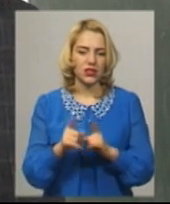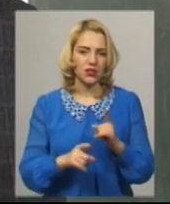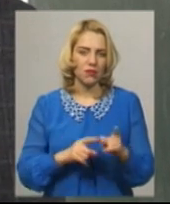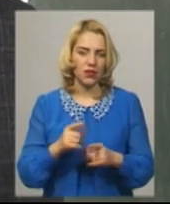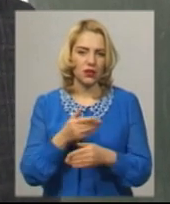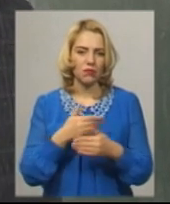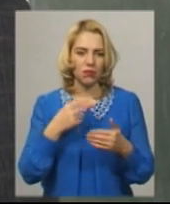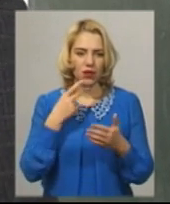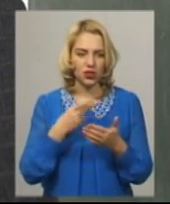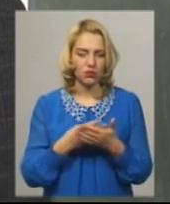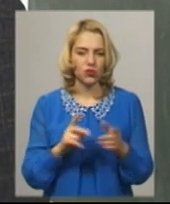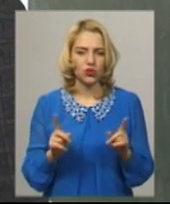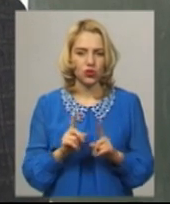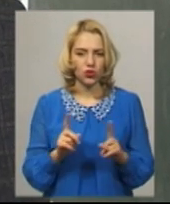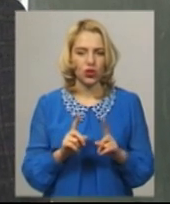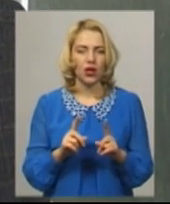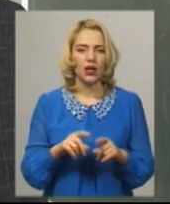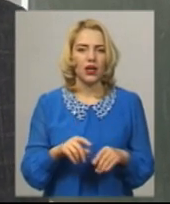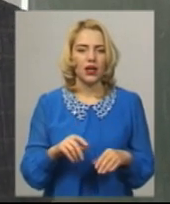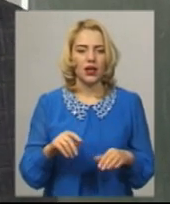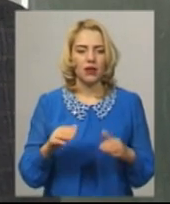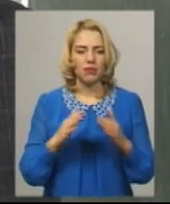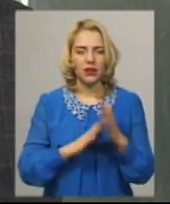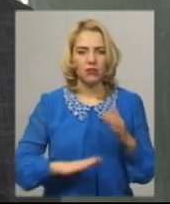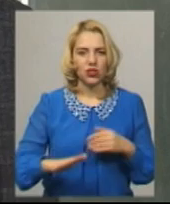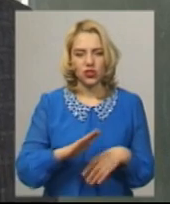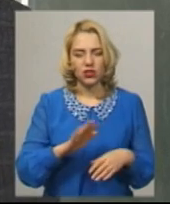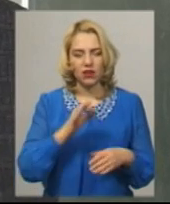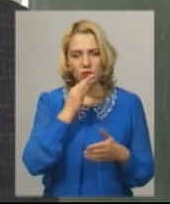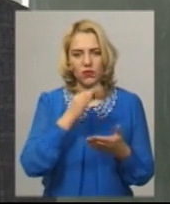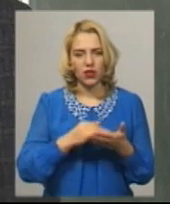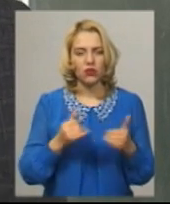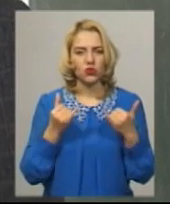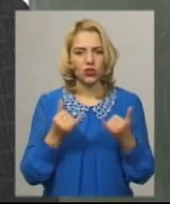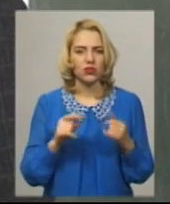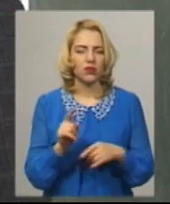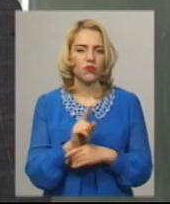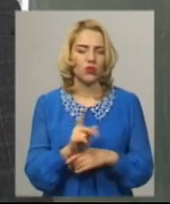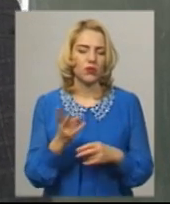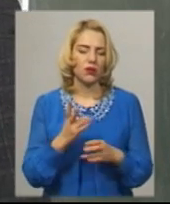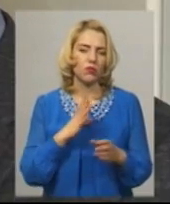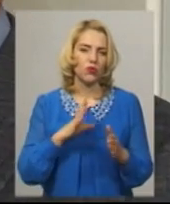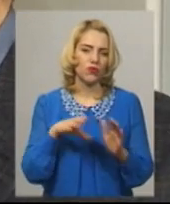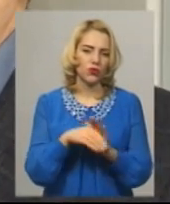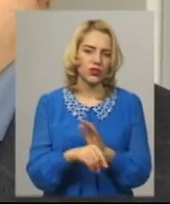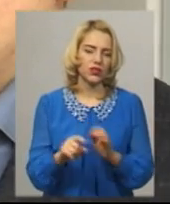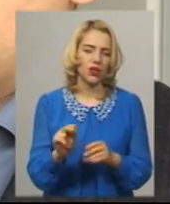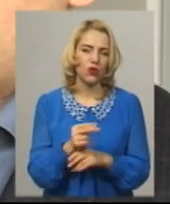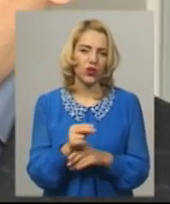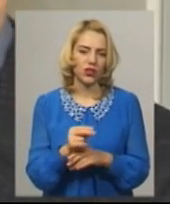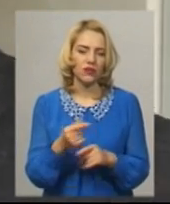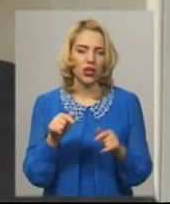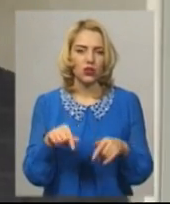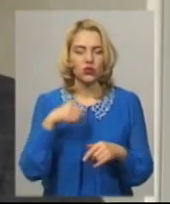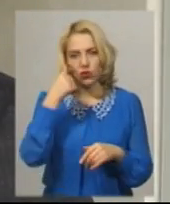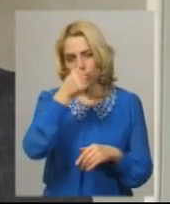змін, бачення, що приміщення не відповідає сучасним нормам, відповідно, потрібно було вносити певні корективи.